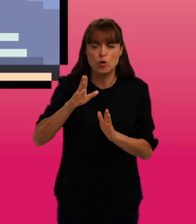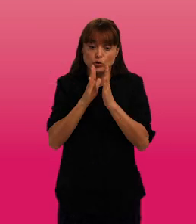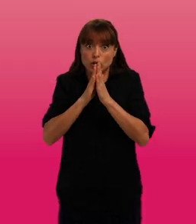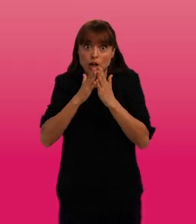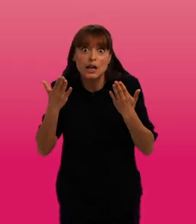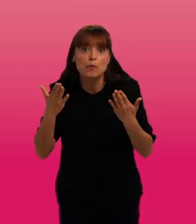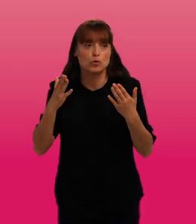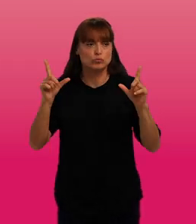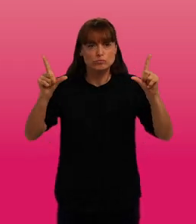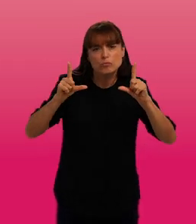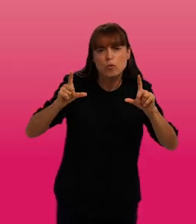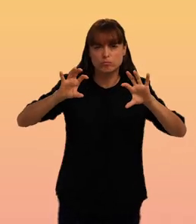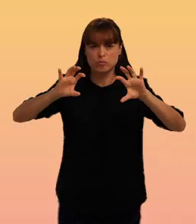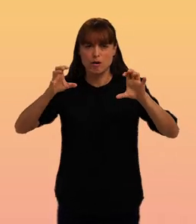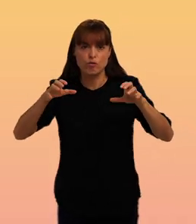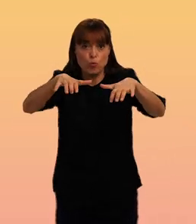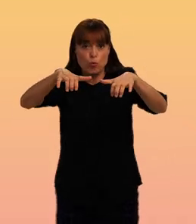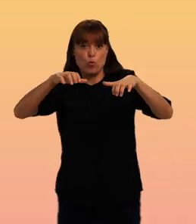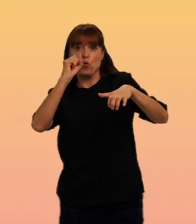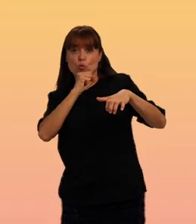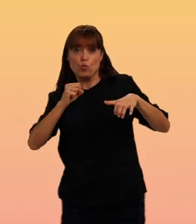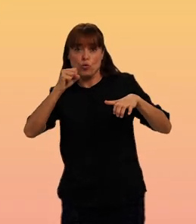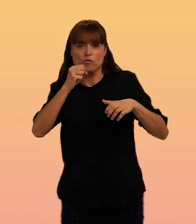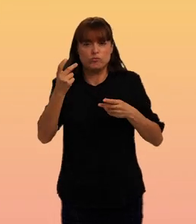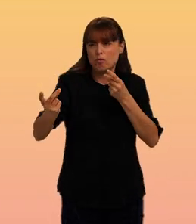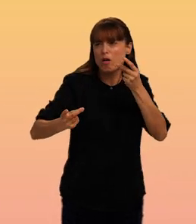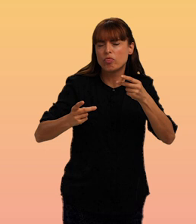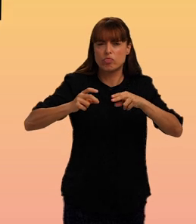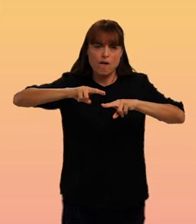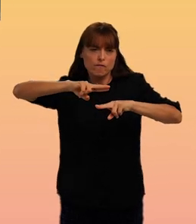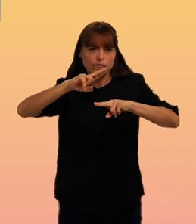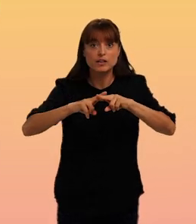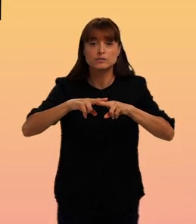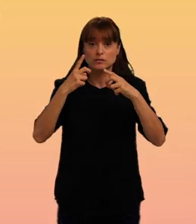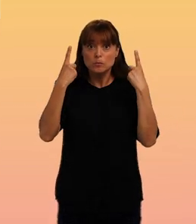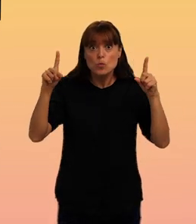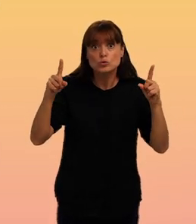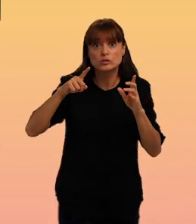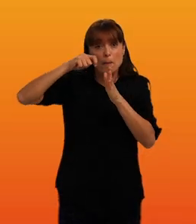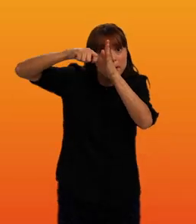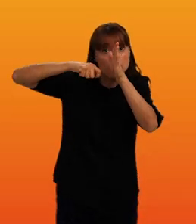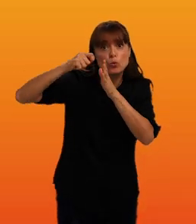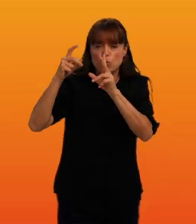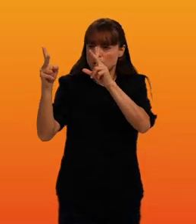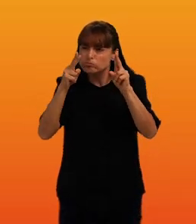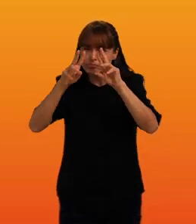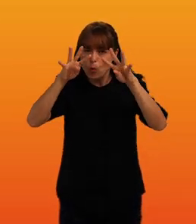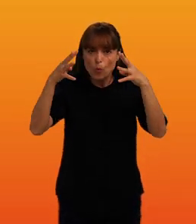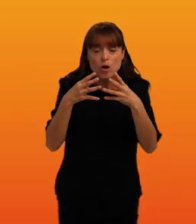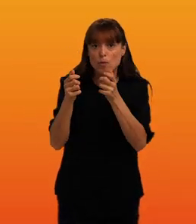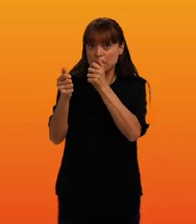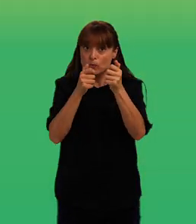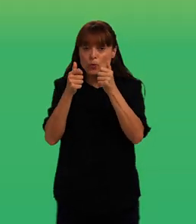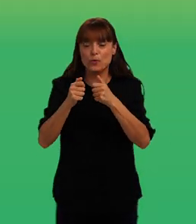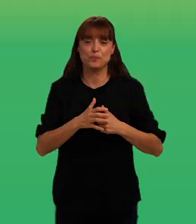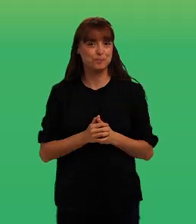komunikabideak, konzertuak, dantzak, jaialdiak, musika, online filmak eta telesaiak,